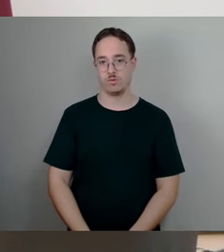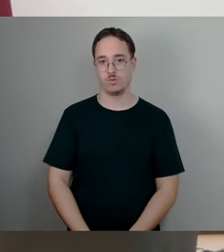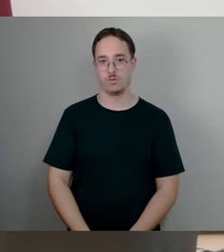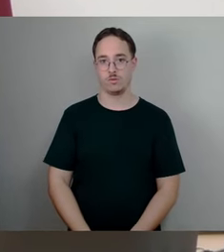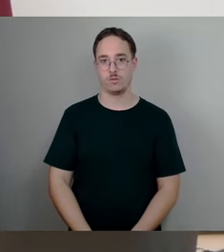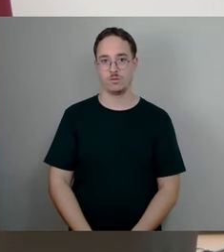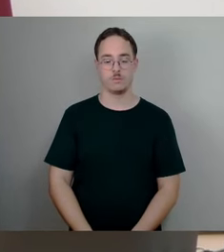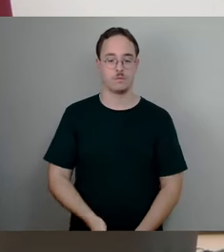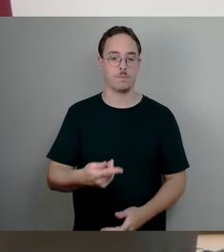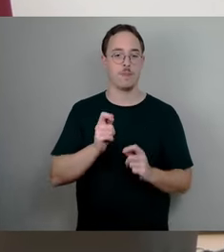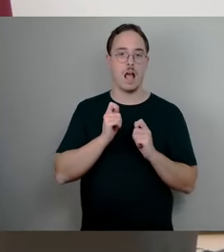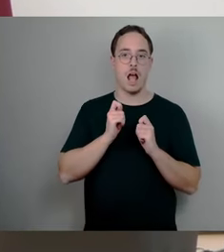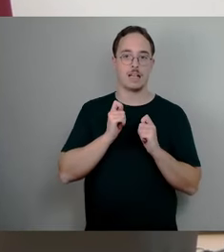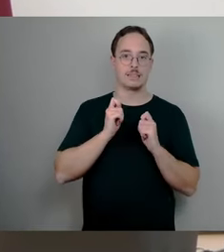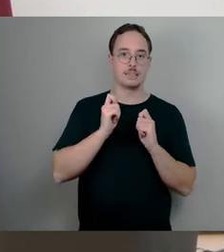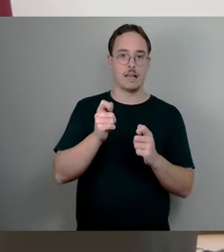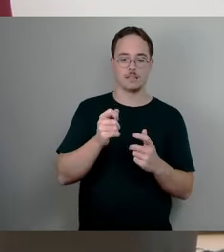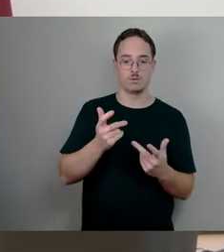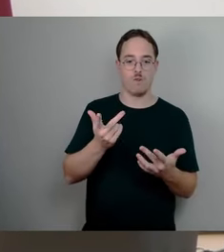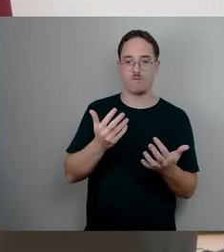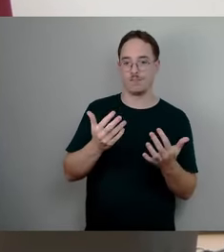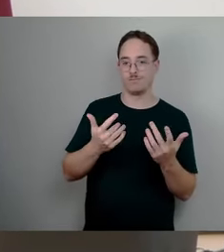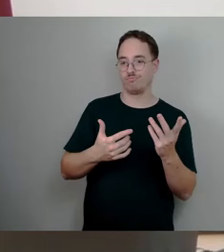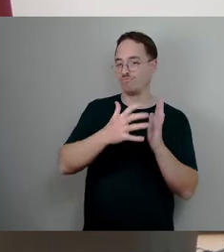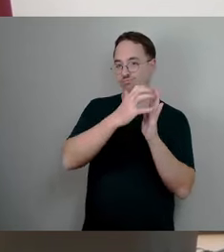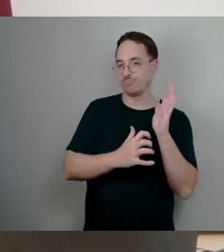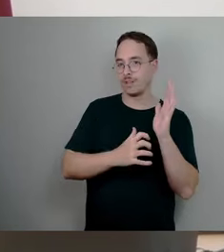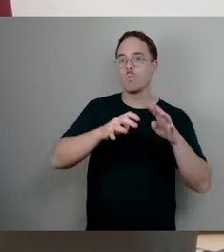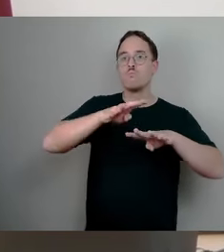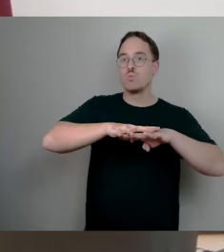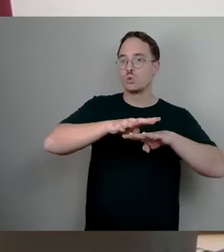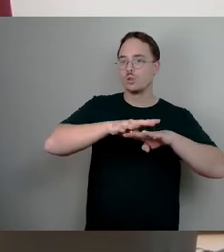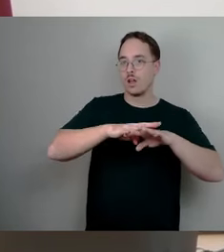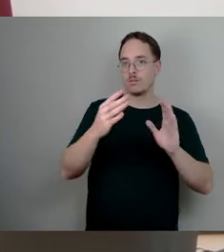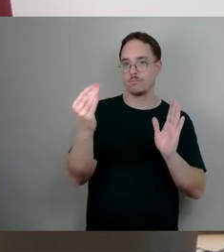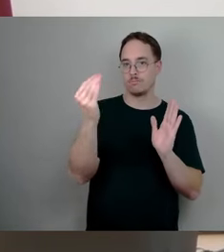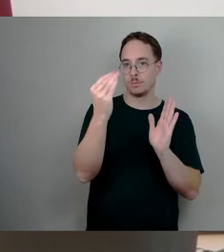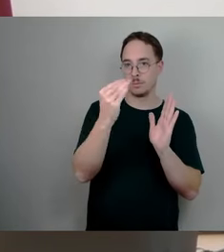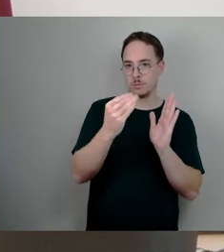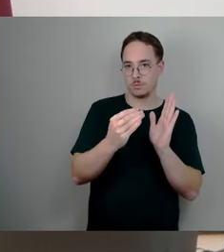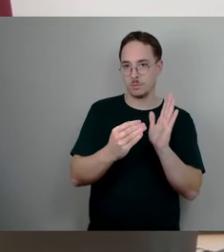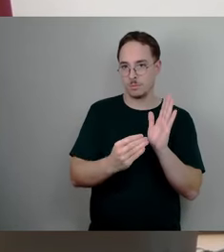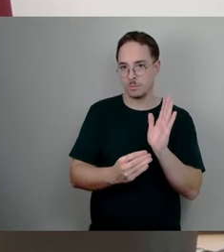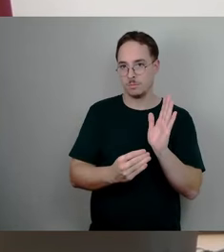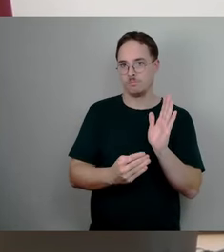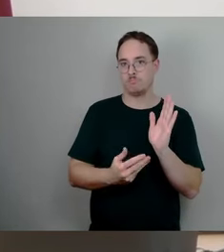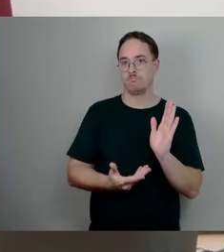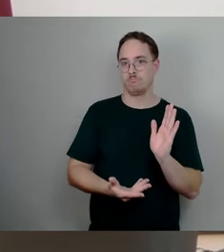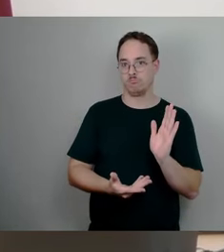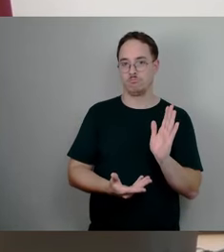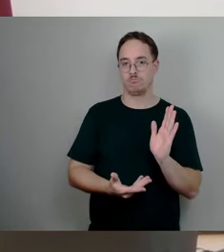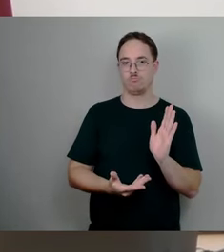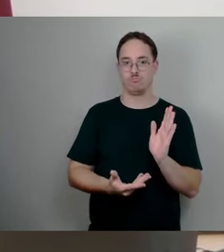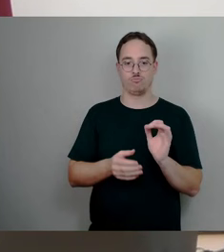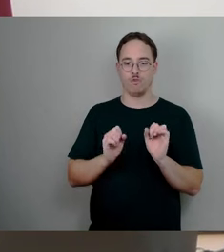eine Ausfüllmaske ausgefüllt ist und alles, was in den Akten der Landeshauptstadt ist, ist zur Akteneinsicht vorliegen und da können Sie